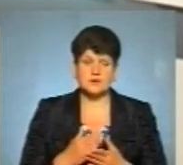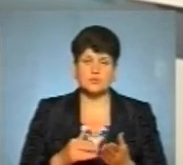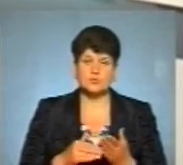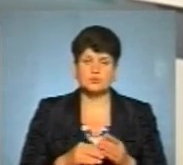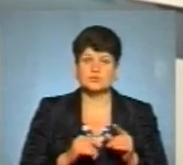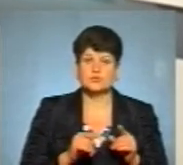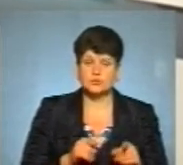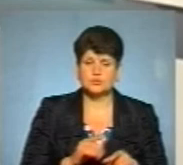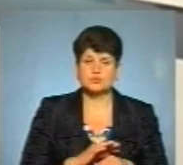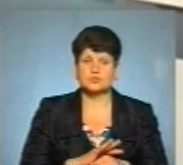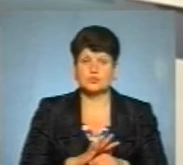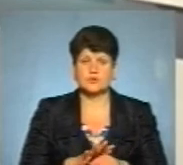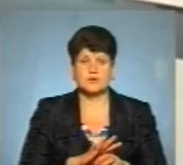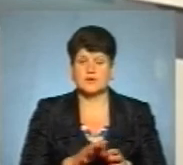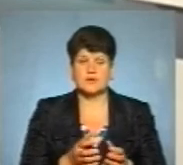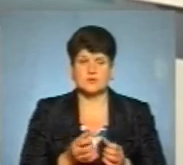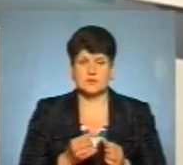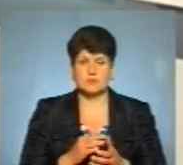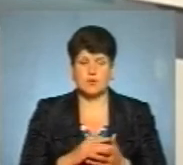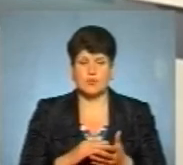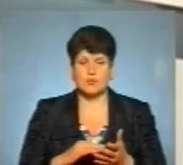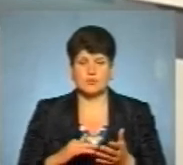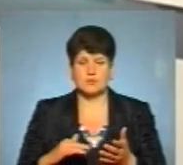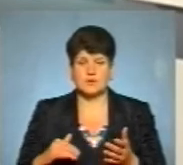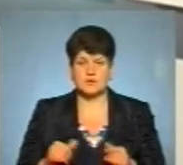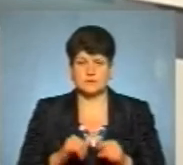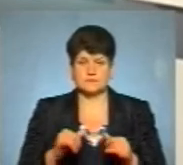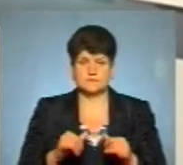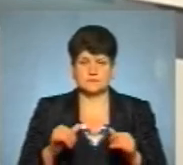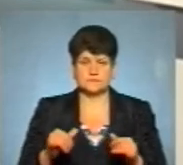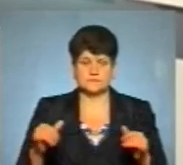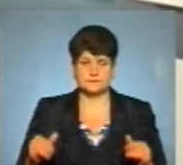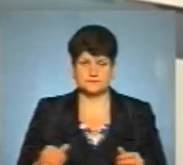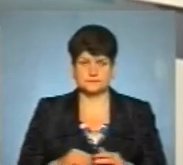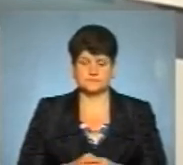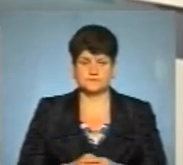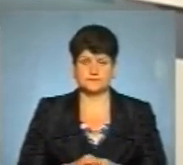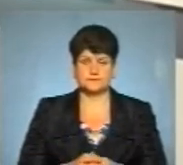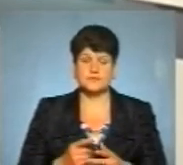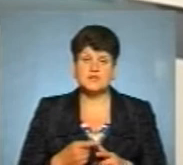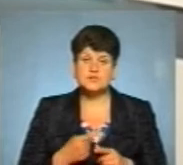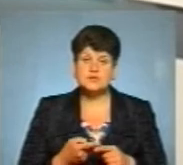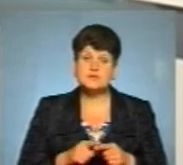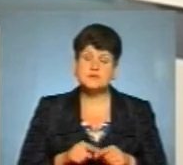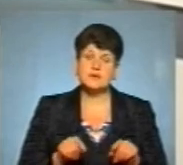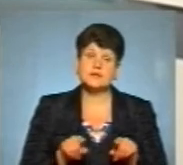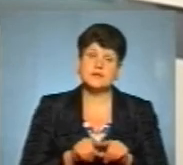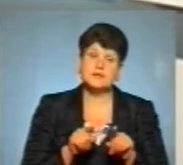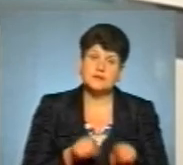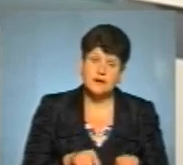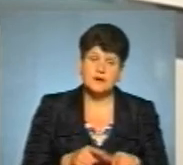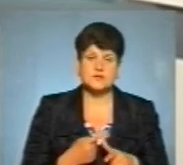ковід не отримає в подальшому широкого розповсюдження. Чи це так, чи ні,